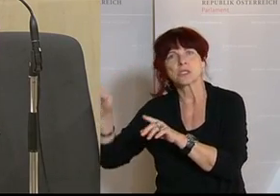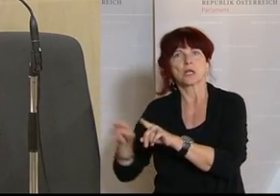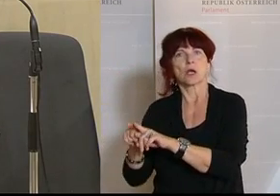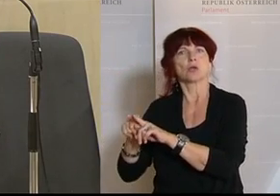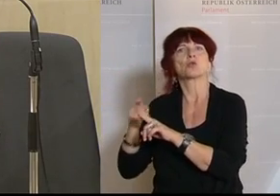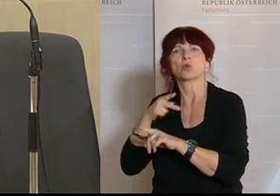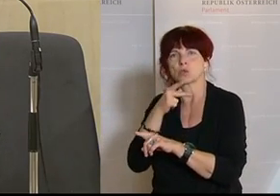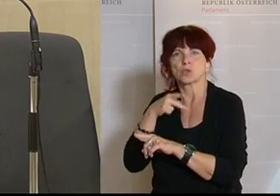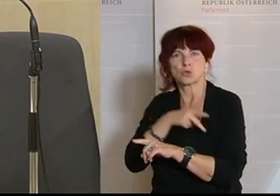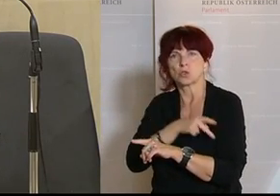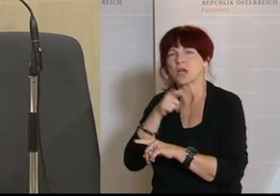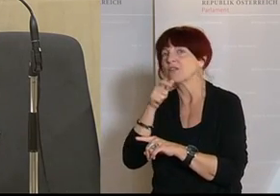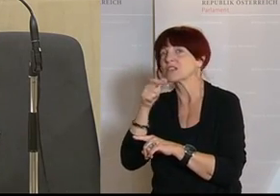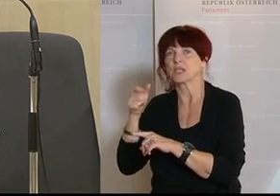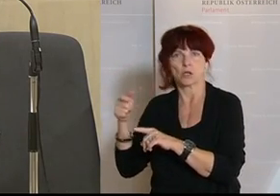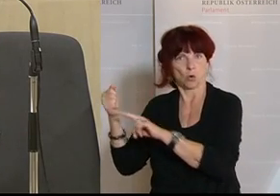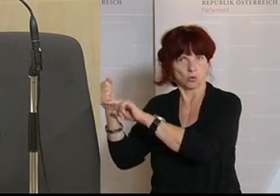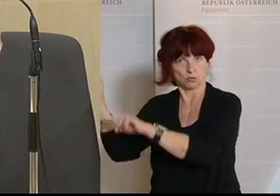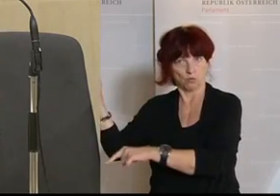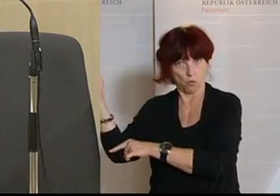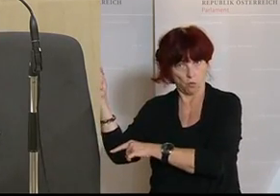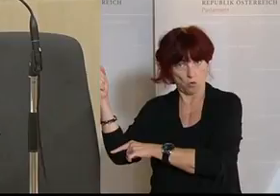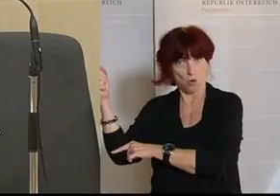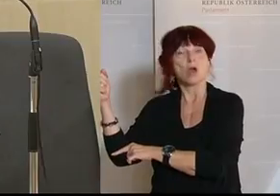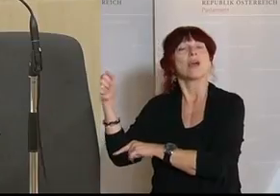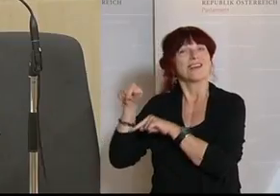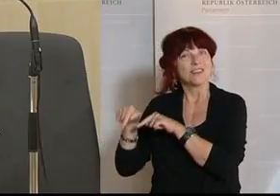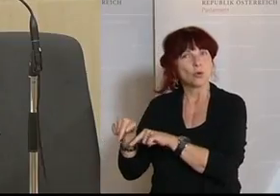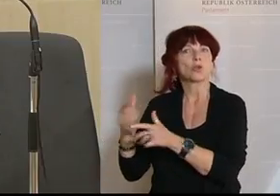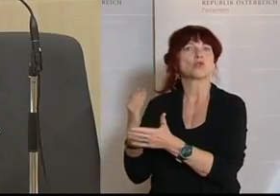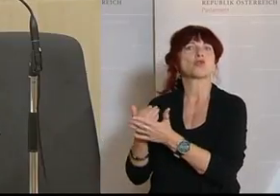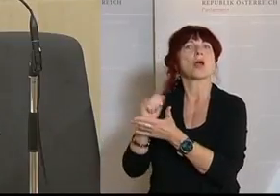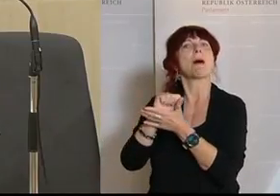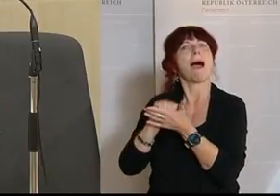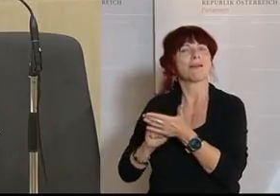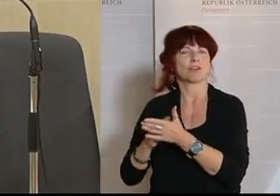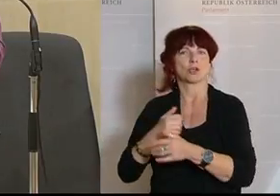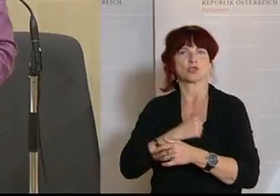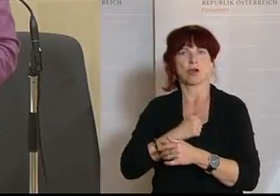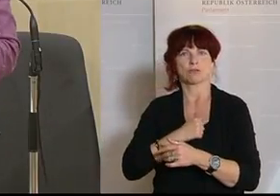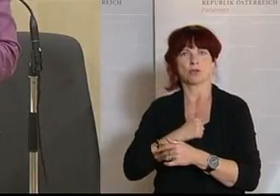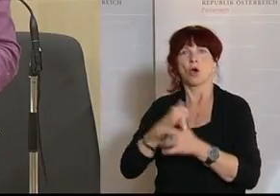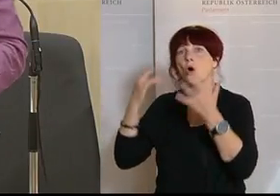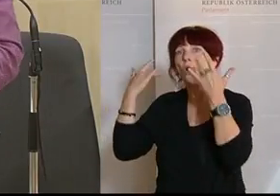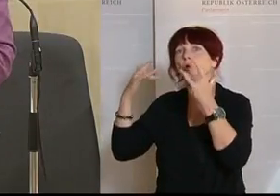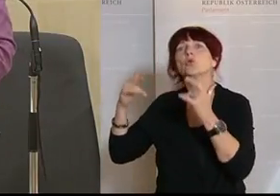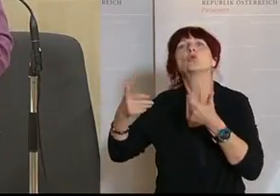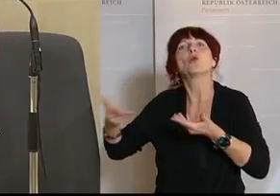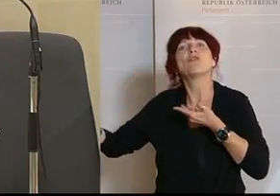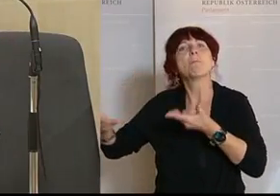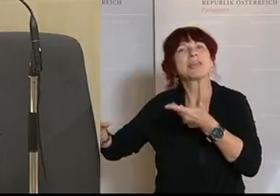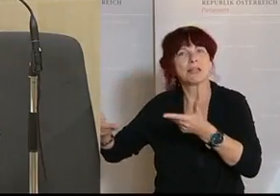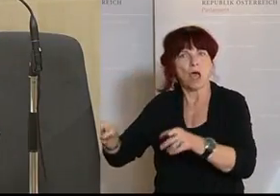Kulturkünstlerinnen und Künstler gilt, da ist es uns zu Beginn schon gelungen, auch die Kulturvermittler und Vermittlerinnen